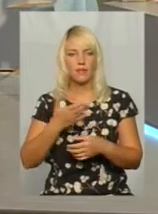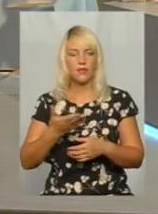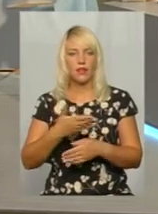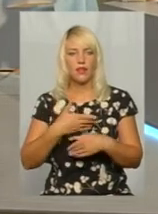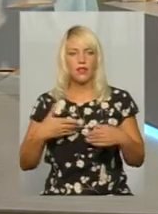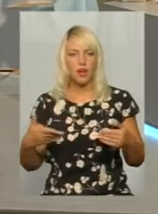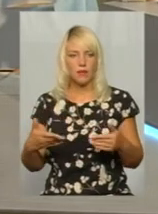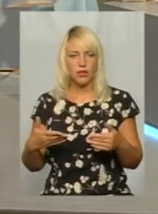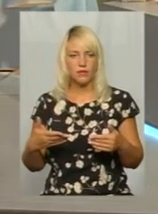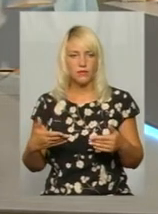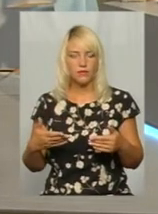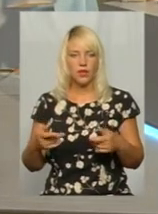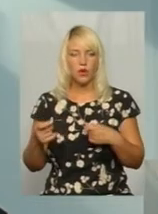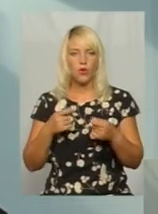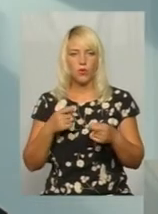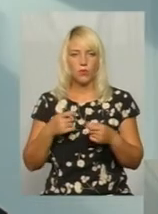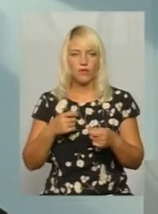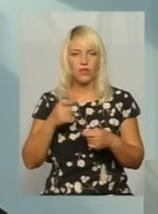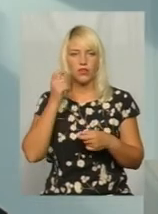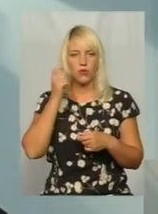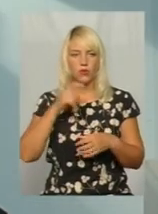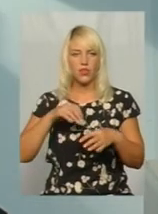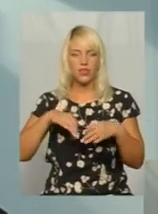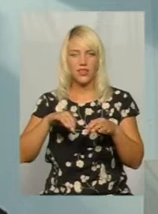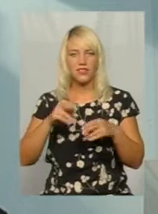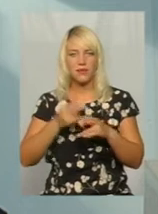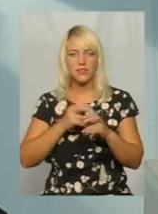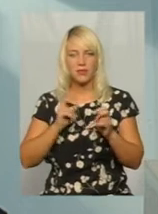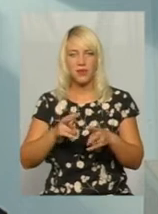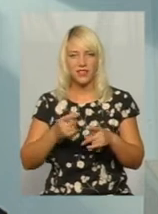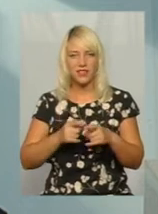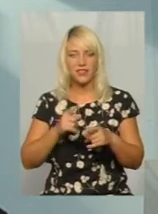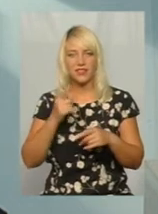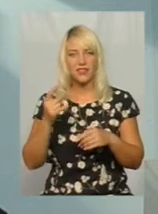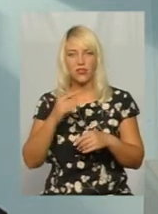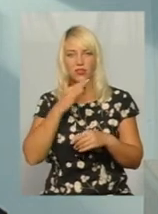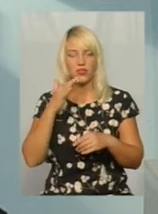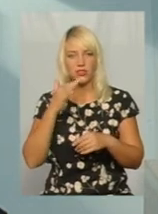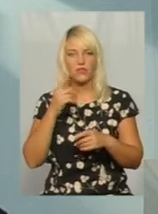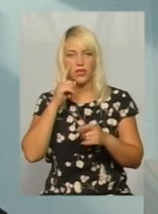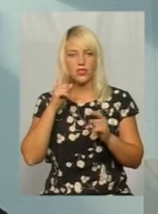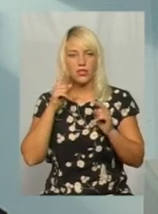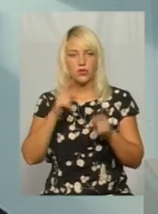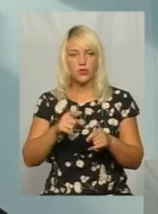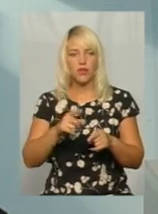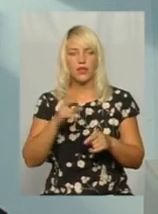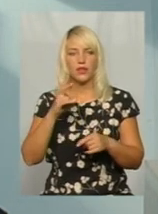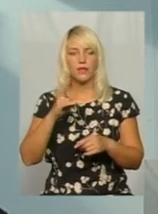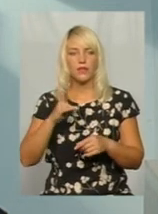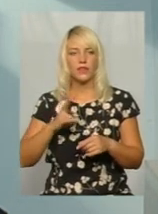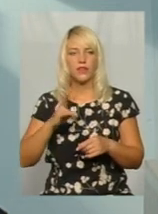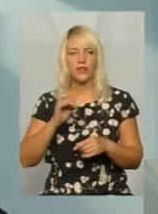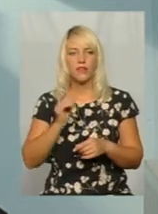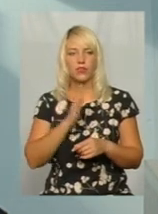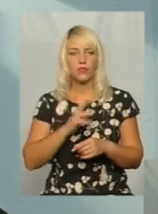Нами, управлінням Укртрансбезпеки у Хмельницькій області неодноразово акцентувалися на це увага, неодноразово акцентувалися увага і Вадиму